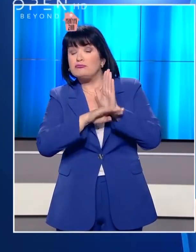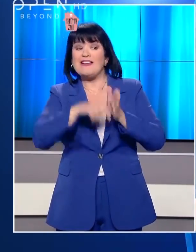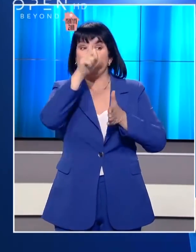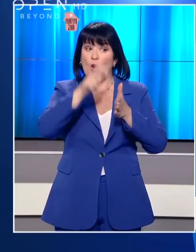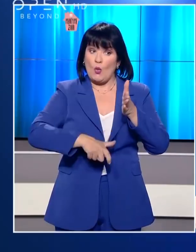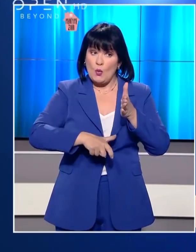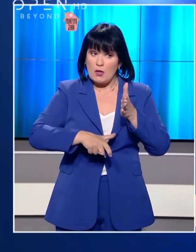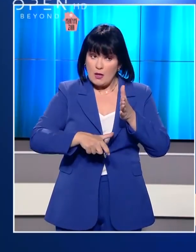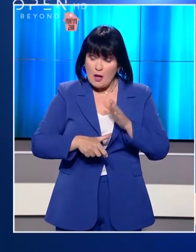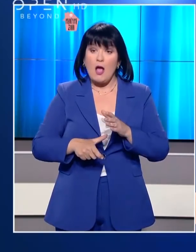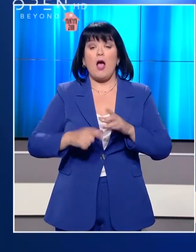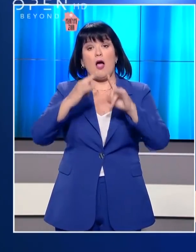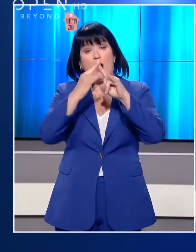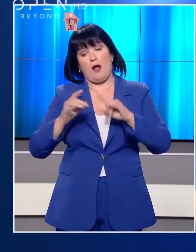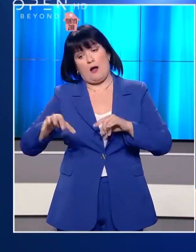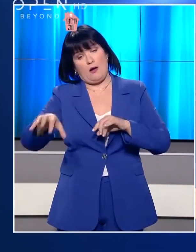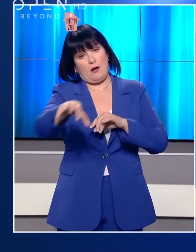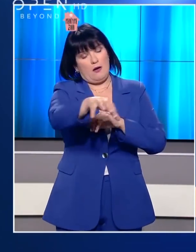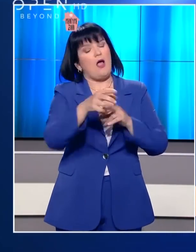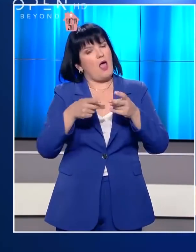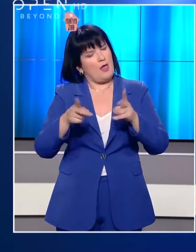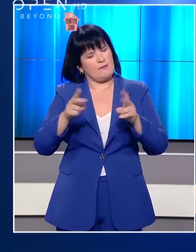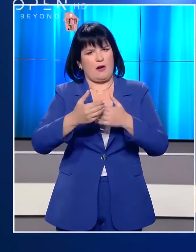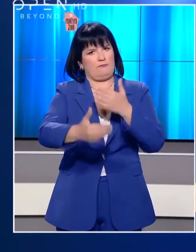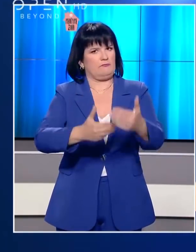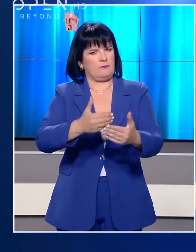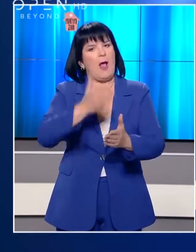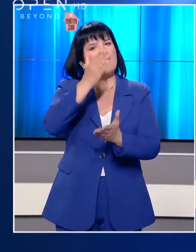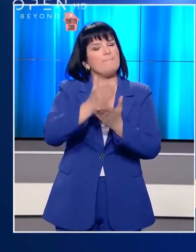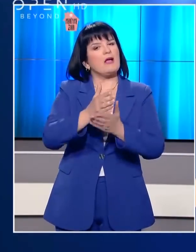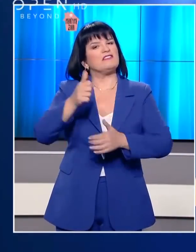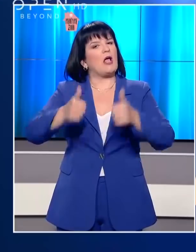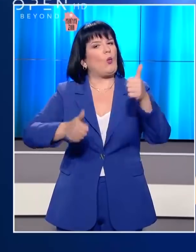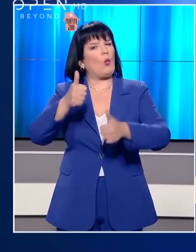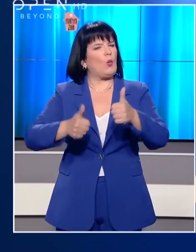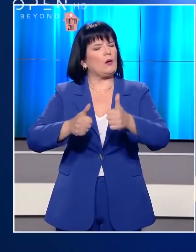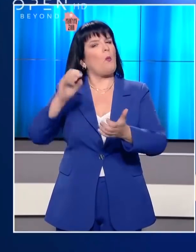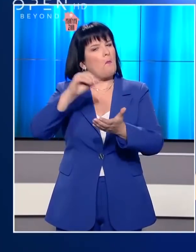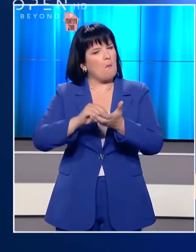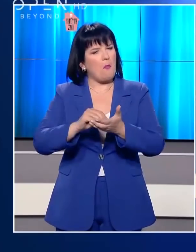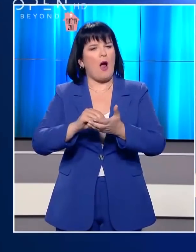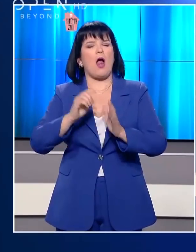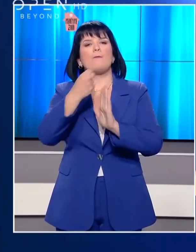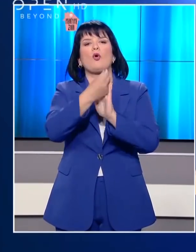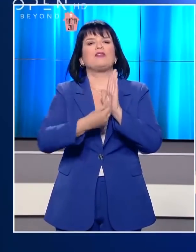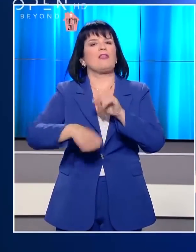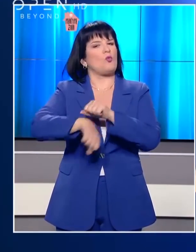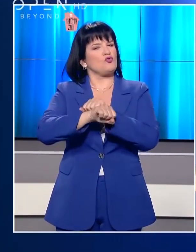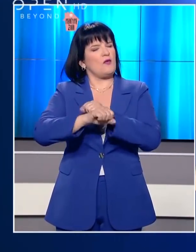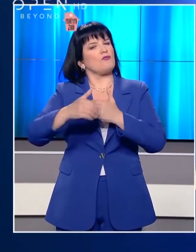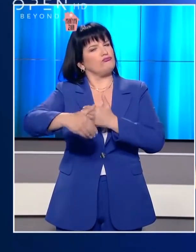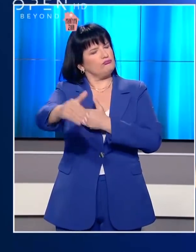ξενοδοχεία αρχικά και στη συνέχεια και τα μικρά καταλήματα. Έως τα μέσα Ιουνίου αναμένεται να αρχίσει ξανά το εγχώριο πρωτάθλημα ποδοσφαίρου.